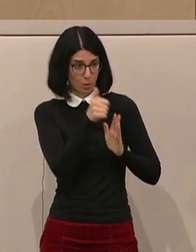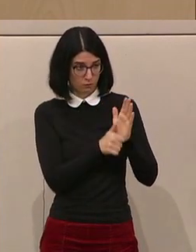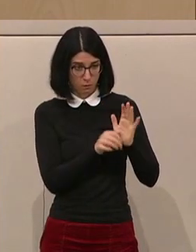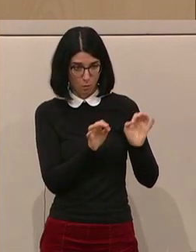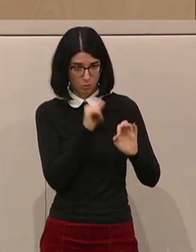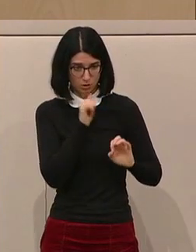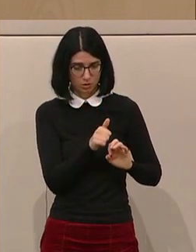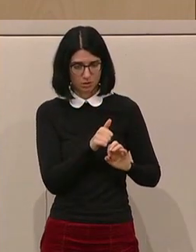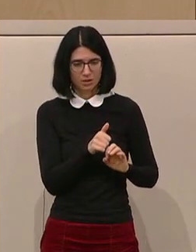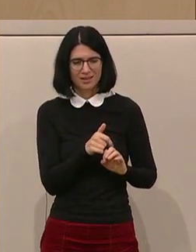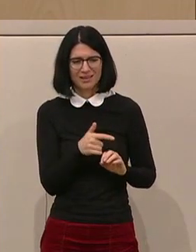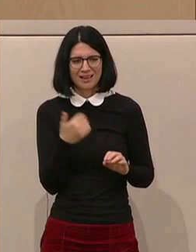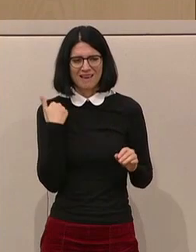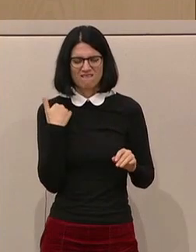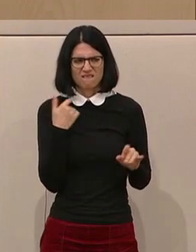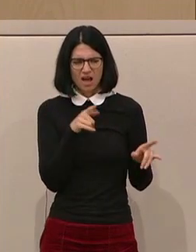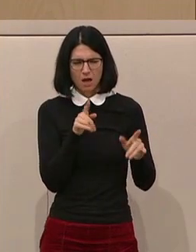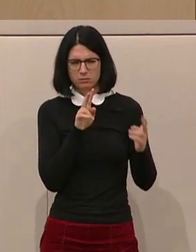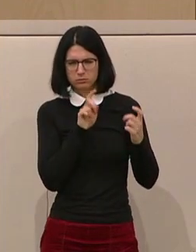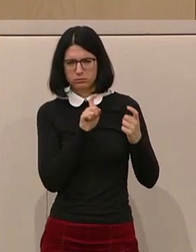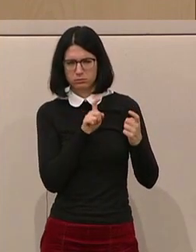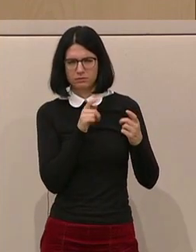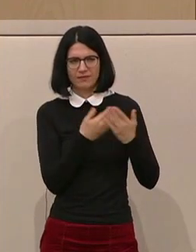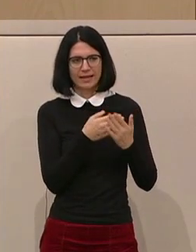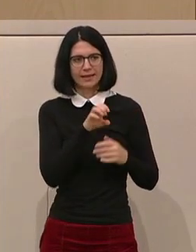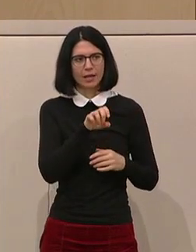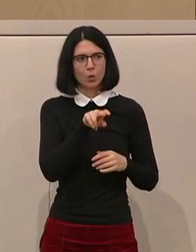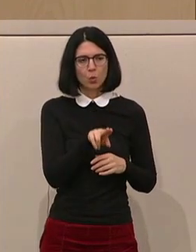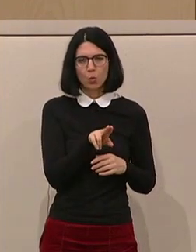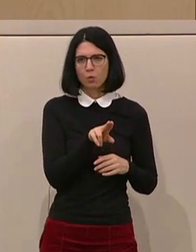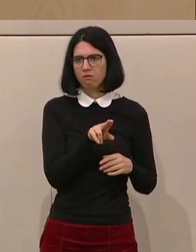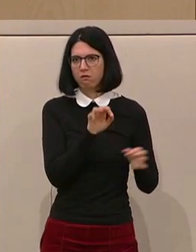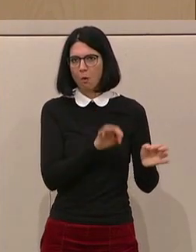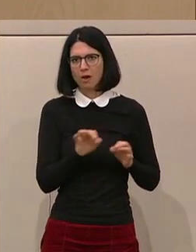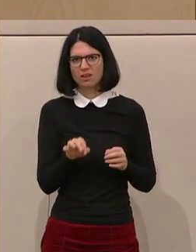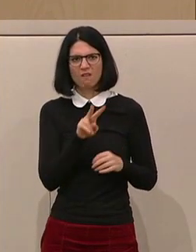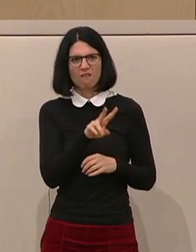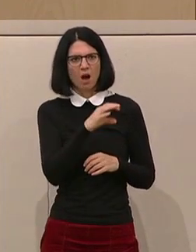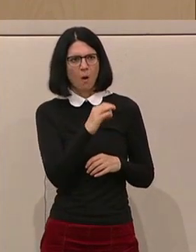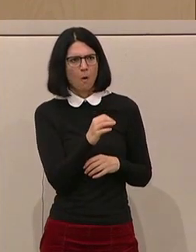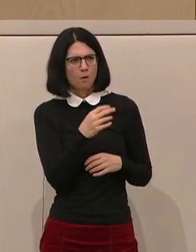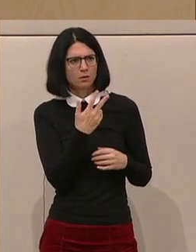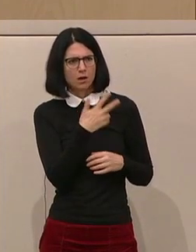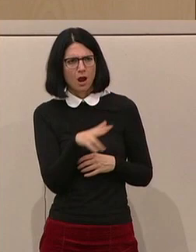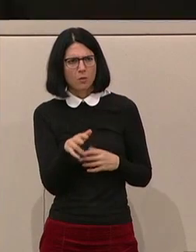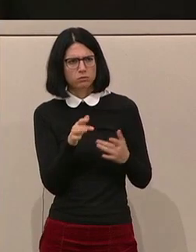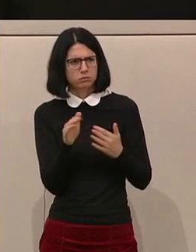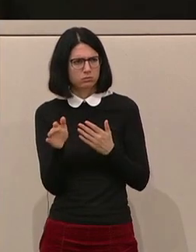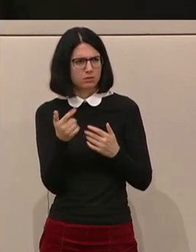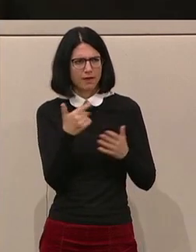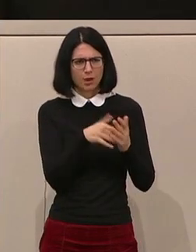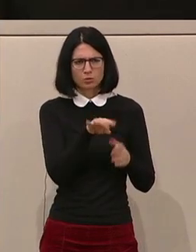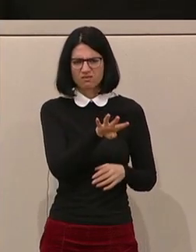Bernhard hat ja auch gemeint, wegen der EU-Verordnung VO883 aus 2004,